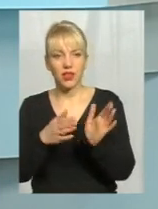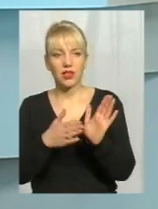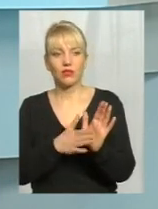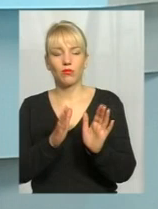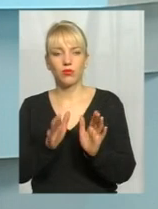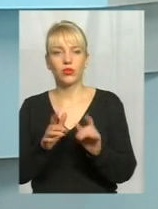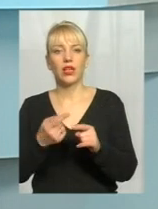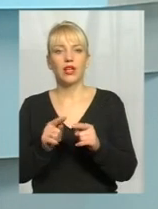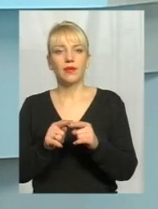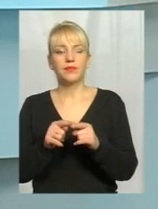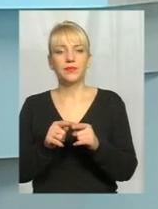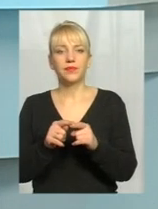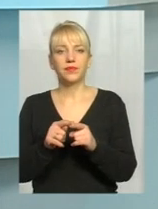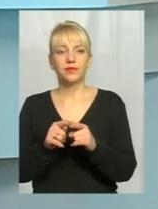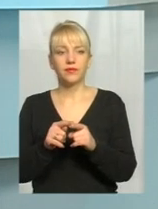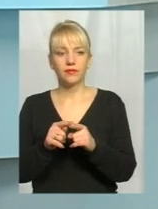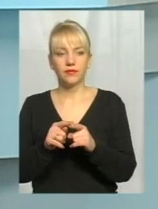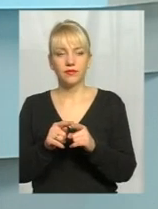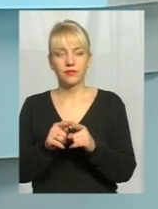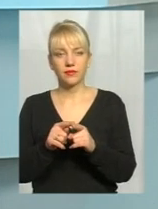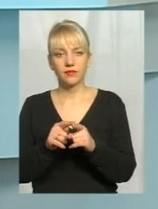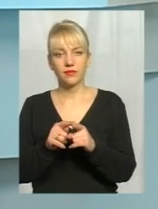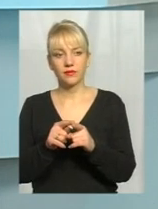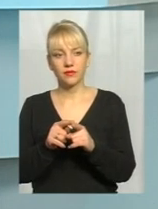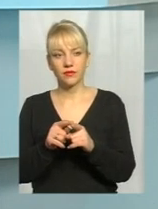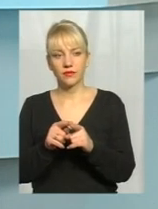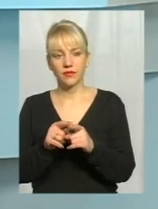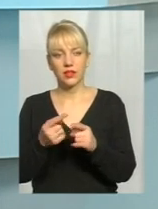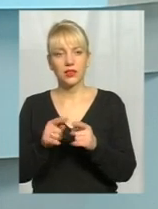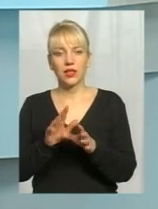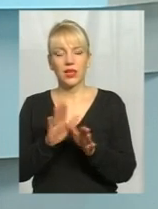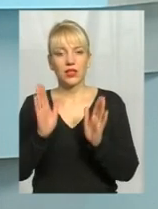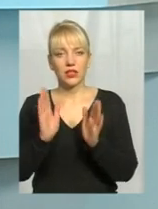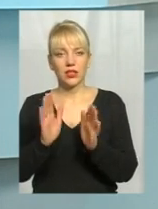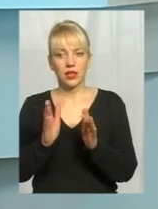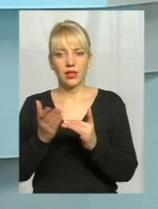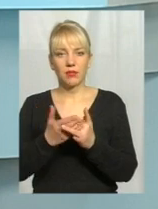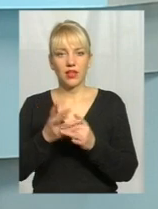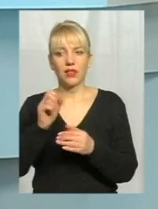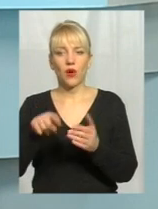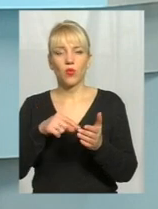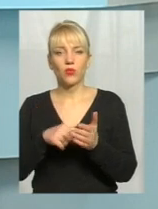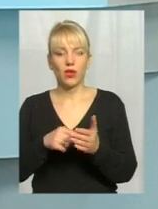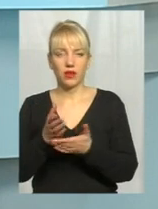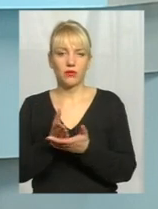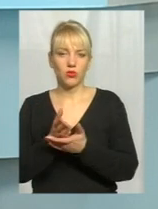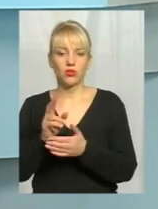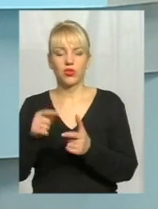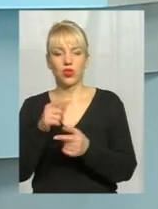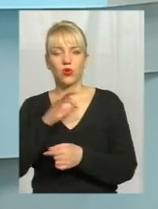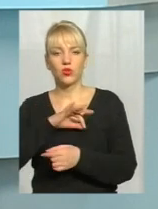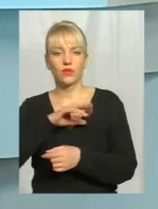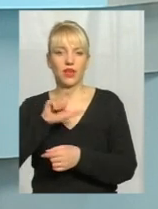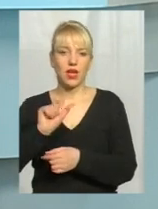коротко так називати, дійсно, так службовці називають в ЄДАРПі. Це не тільки пільги на комунальні послуги, чи користування газом, водою,